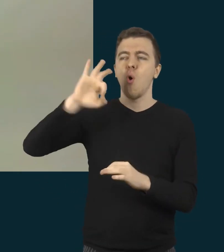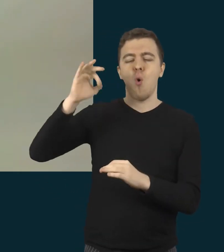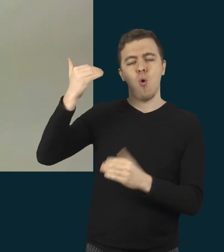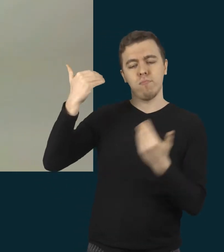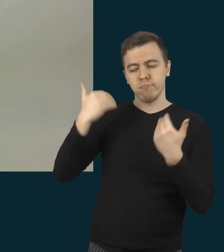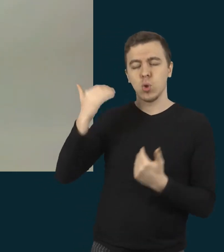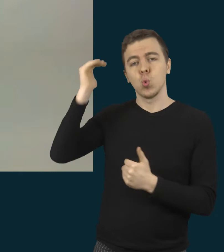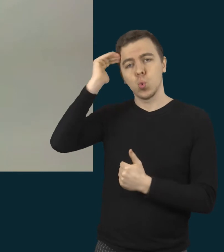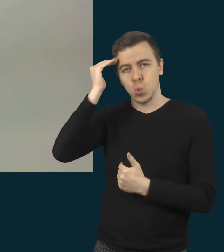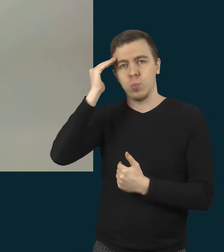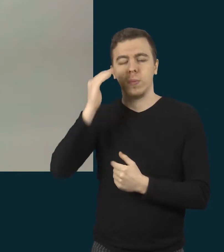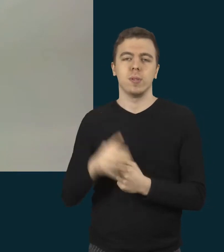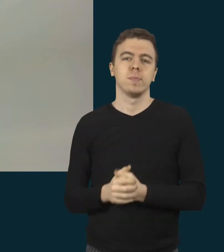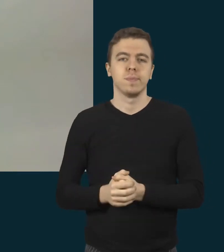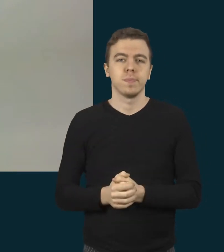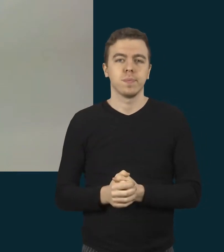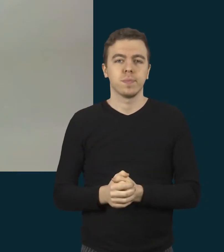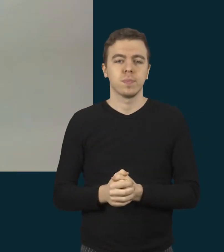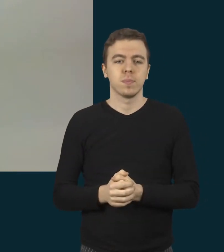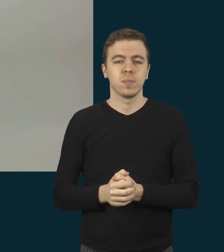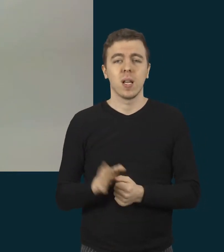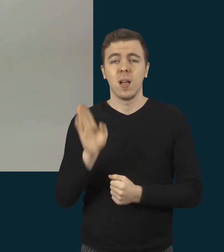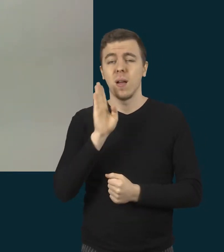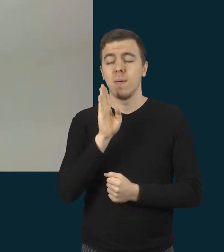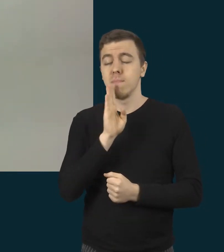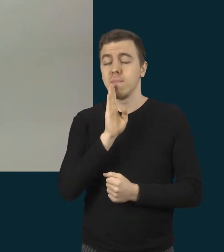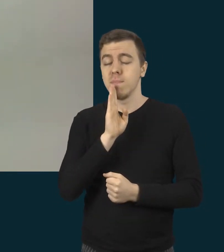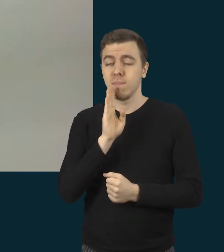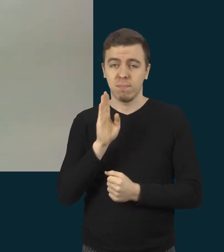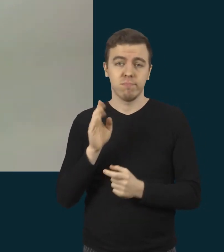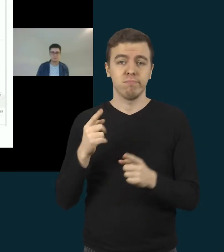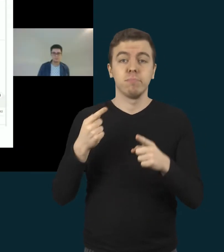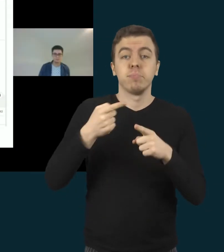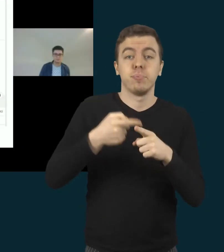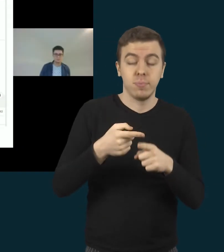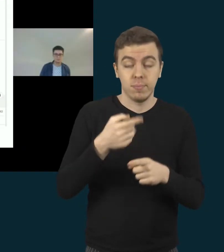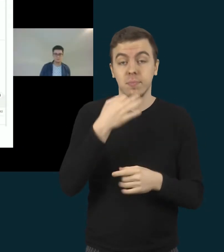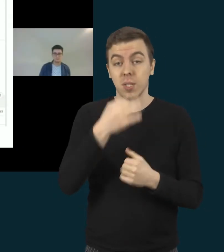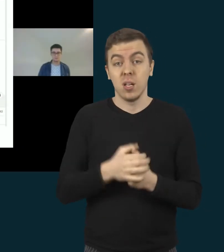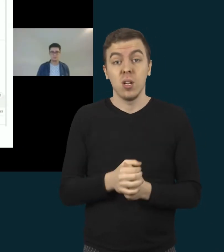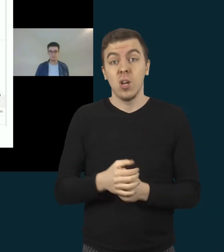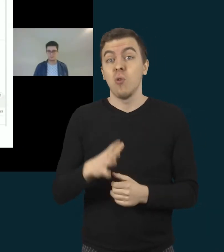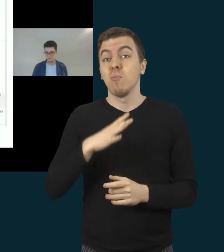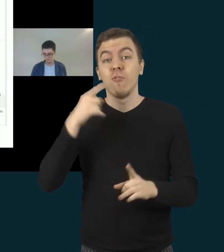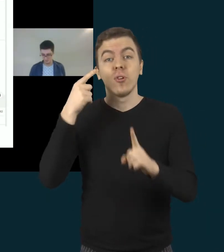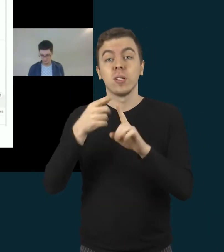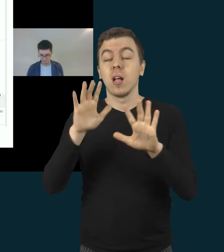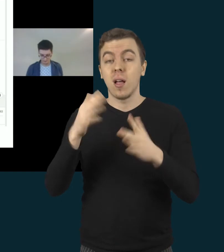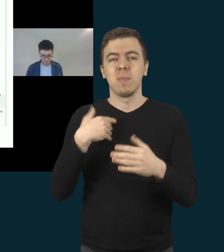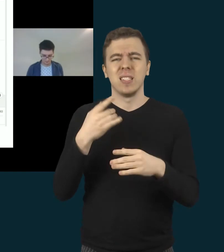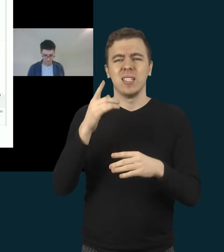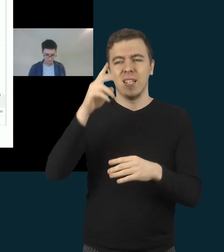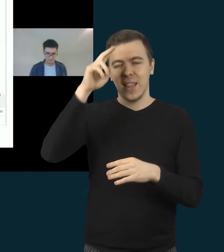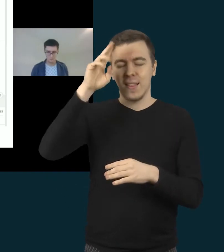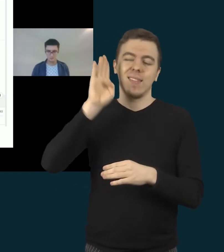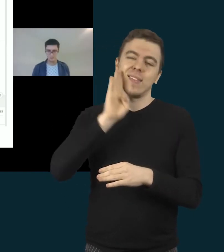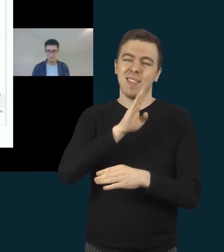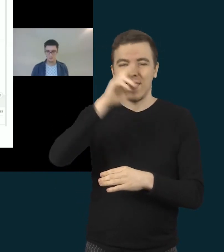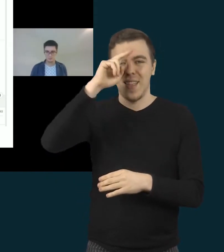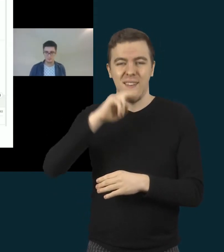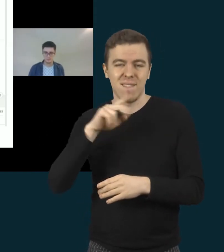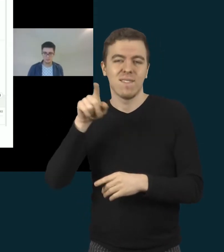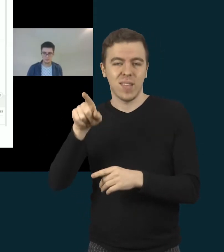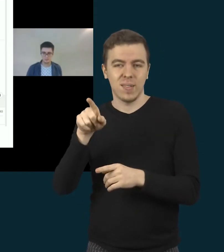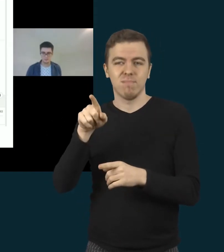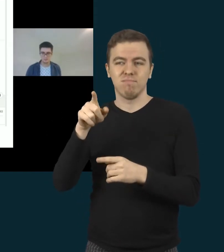Galbūt aš dar Artūrai patrinsiu, kad galbūt ir buvo tikslas, ir mes buvom atveris su tevais, kad